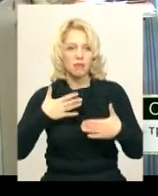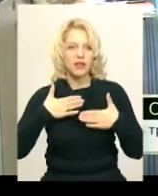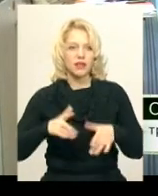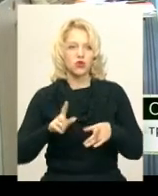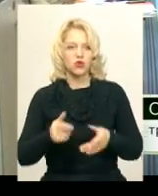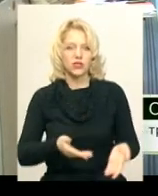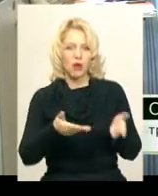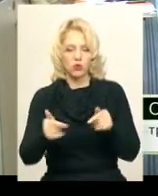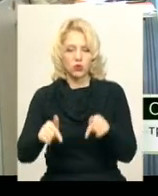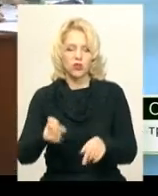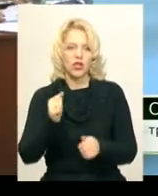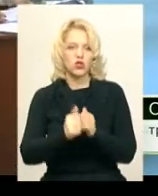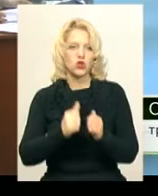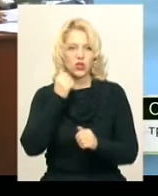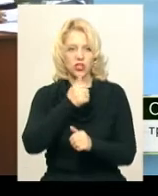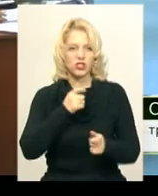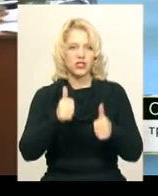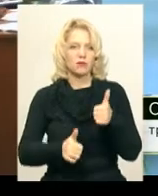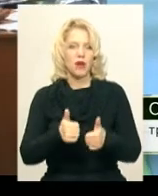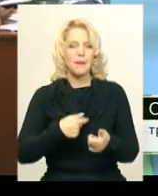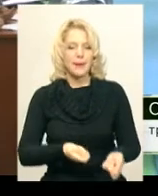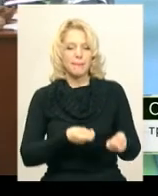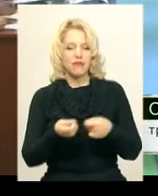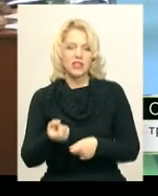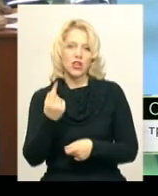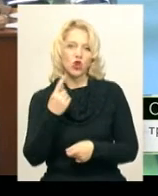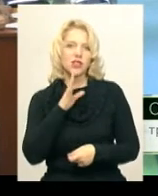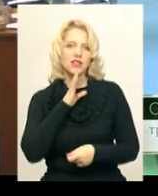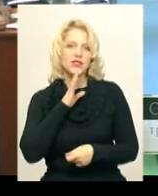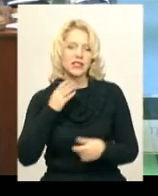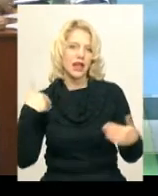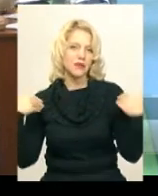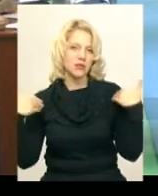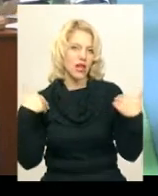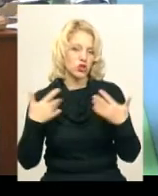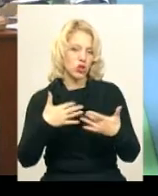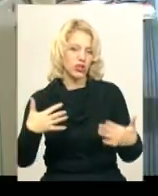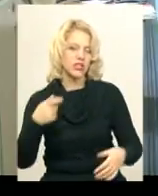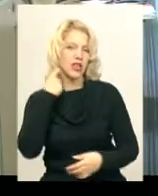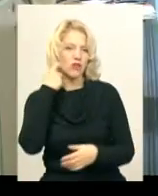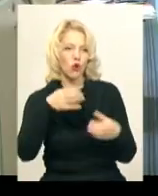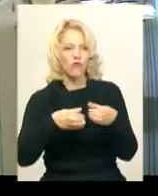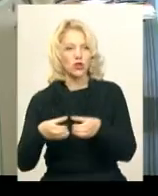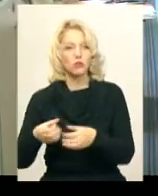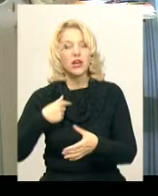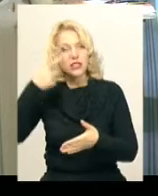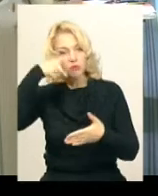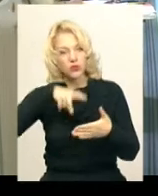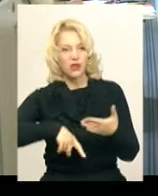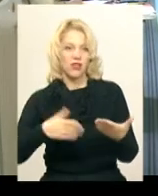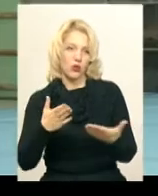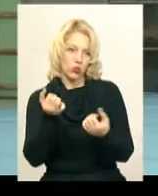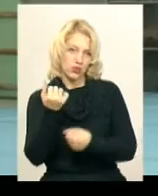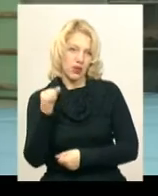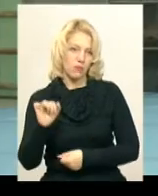запрошують сюди на щорічні змагання. Ми привезли 11 гімнастик різних вікових груп. Звичайно, сподіваємося на якусь